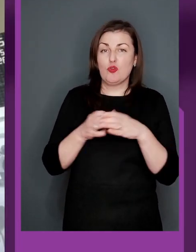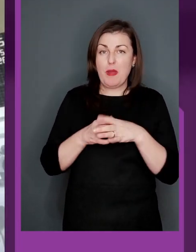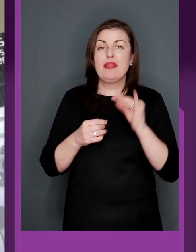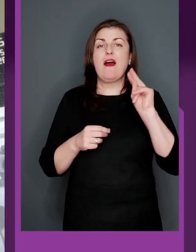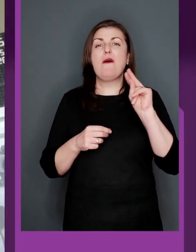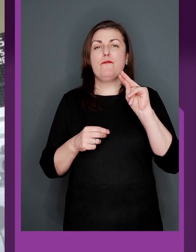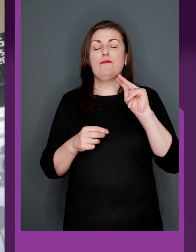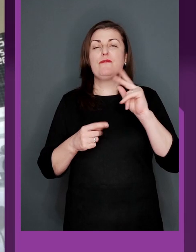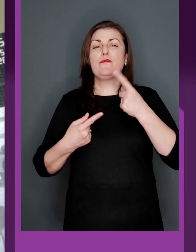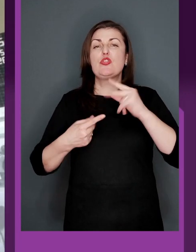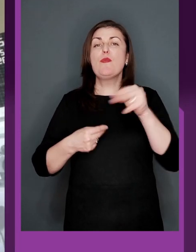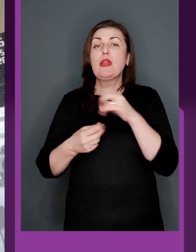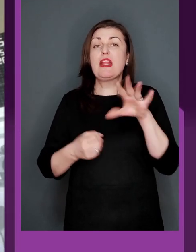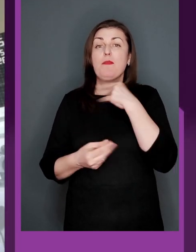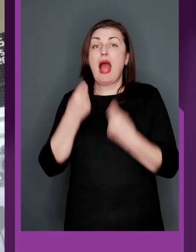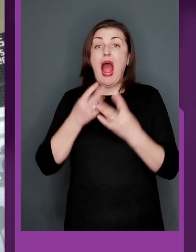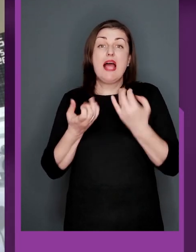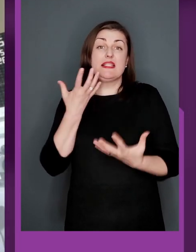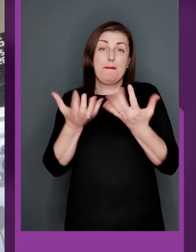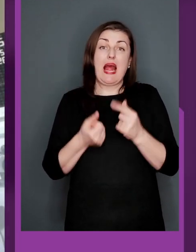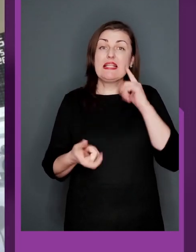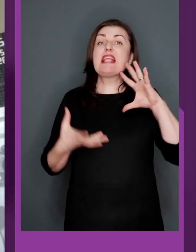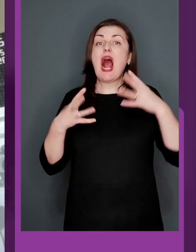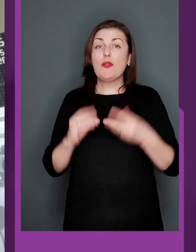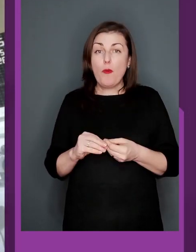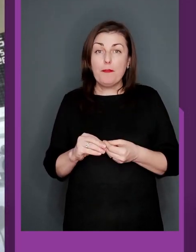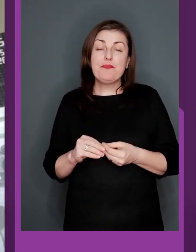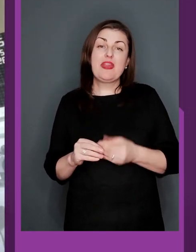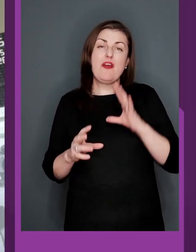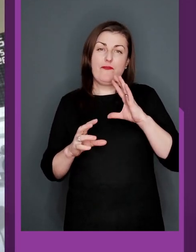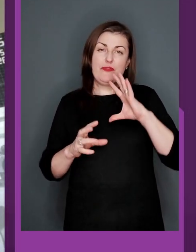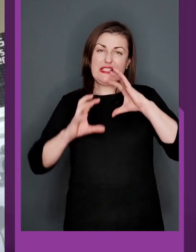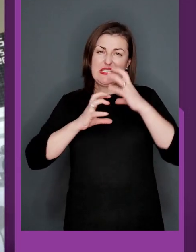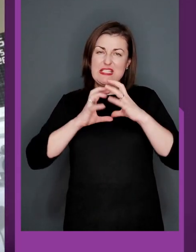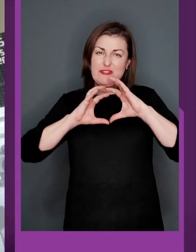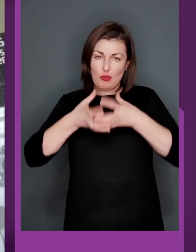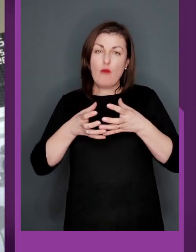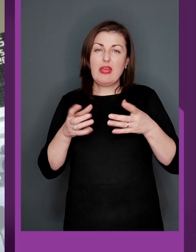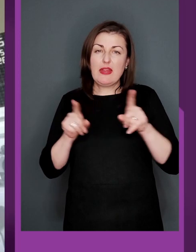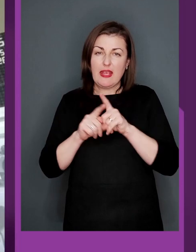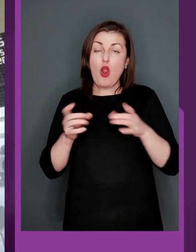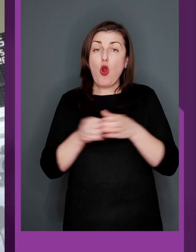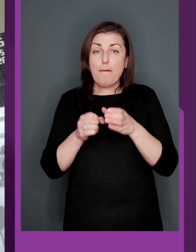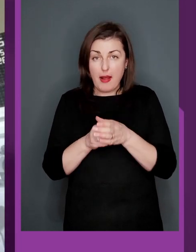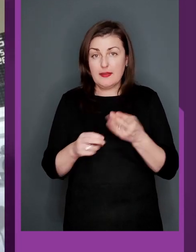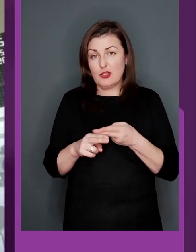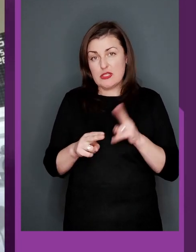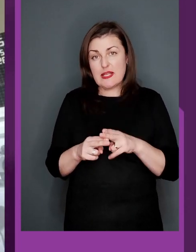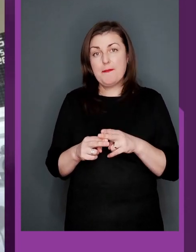з Англією на чемпіонаті Європи грали, а якщо брати загалом світові команди, то це